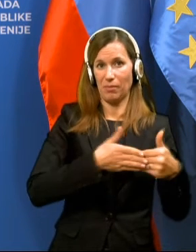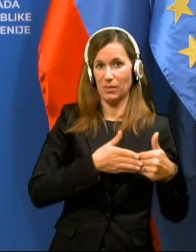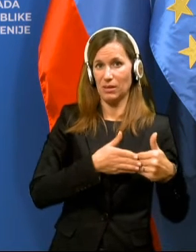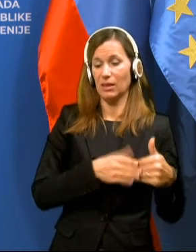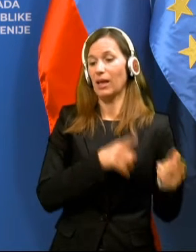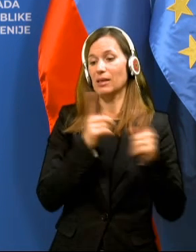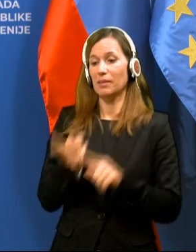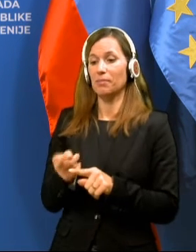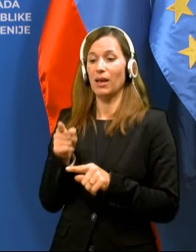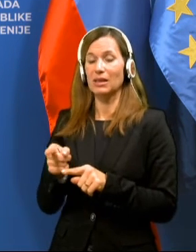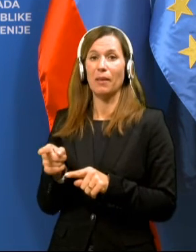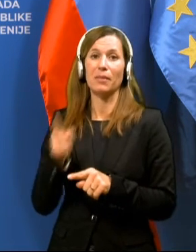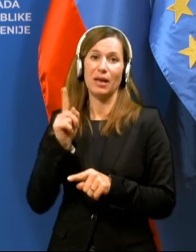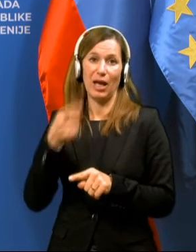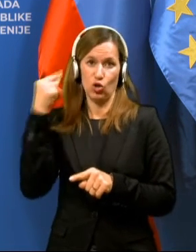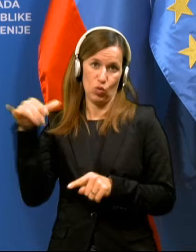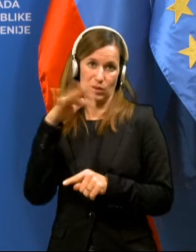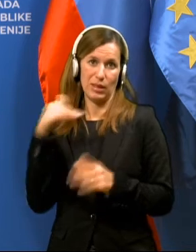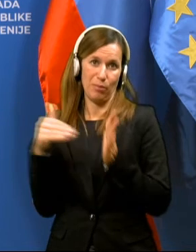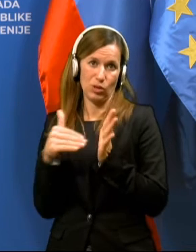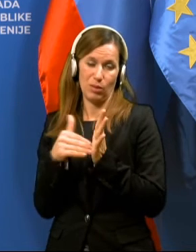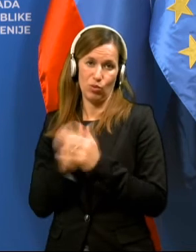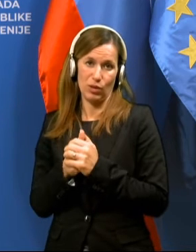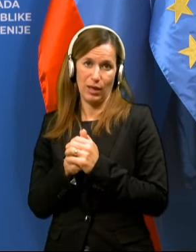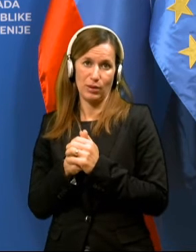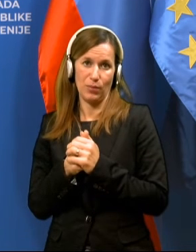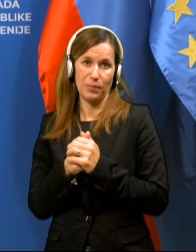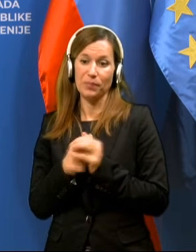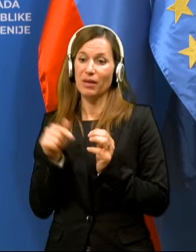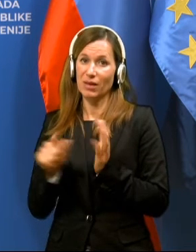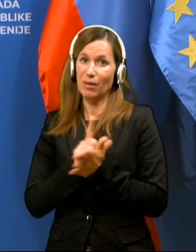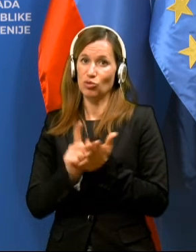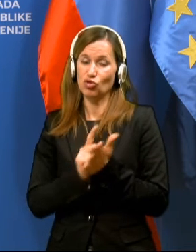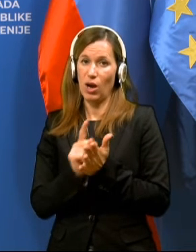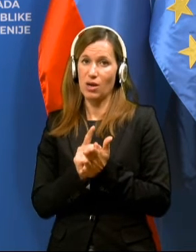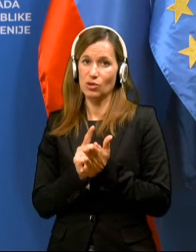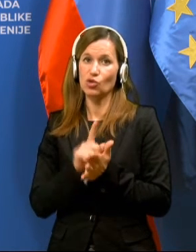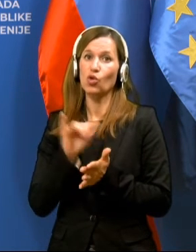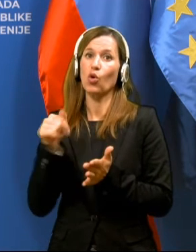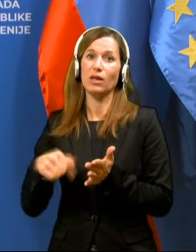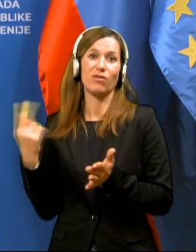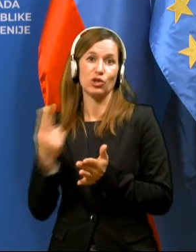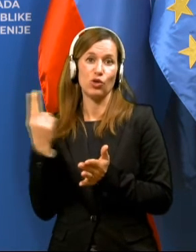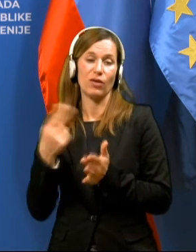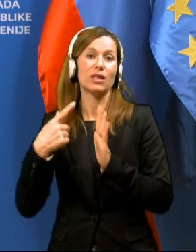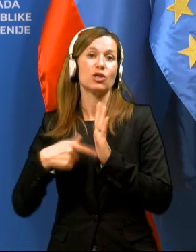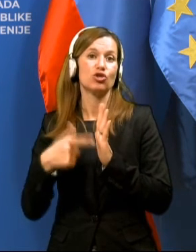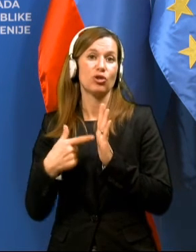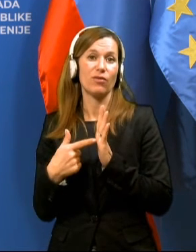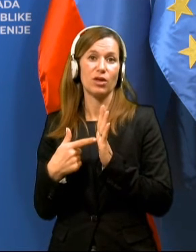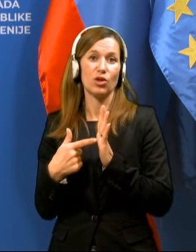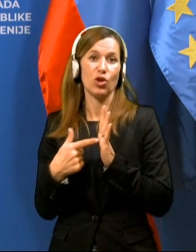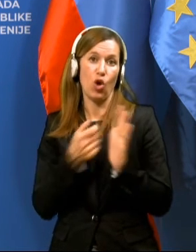tem, kaj bi ljudje potrebovali. V tem času, ko je v Sloveniji število